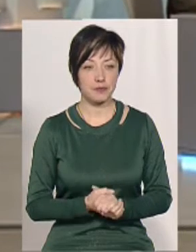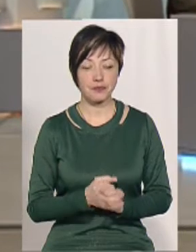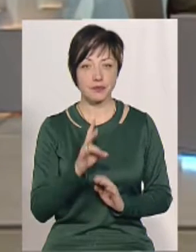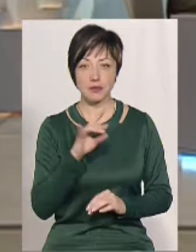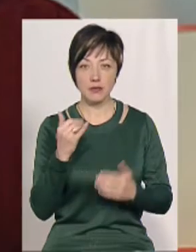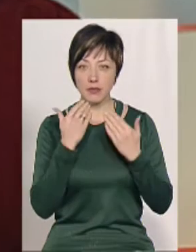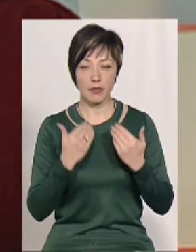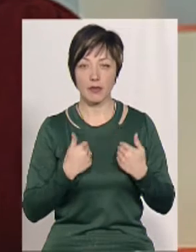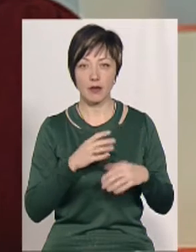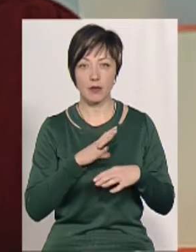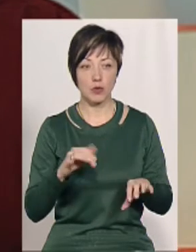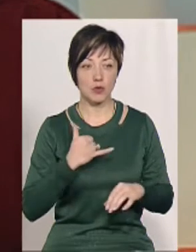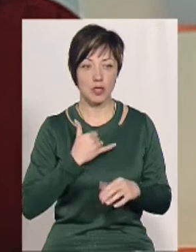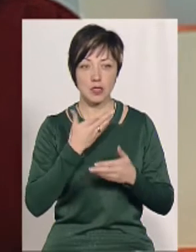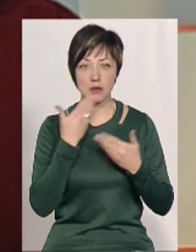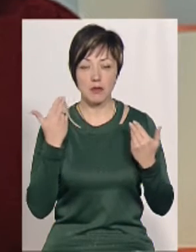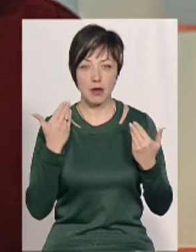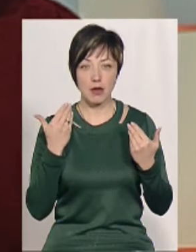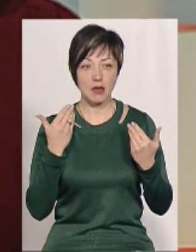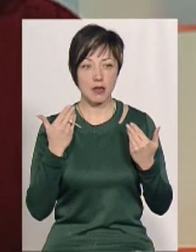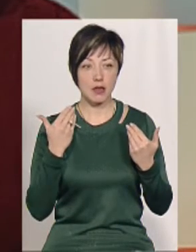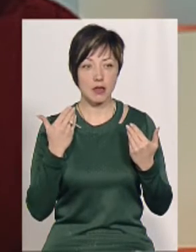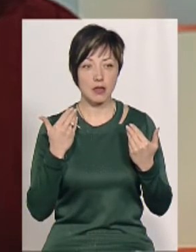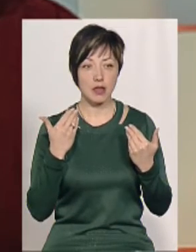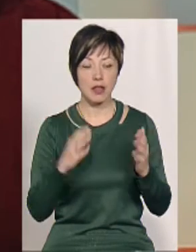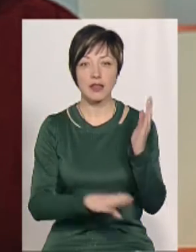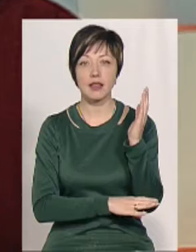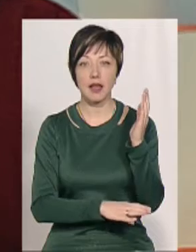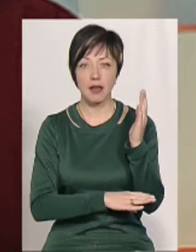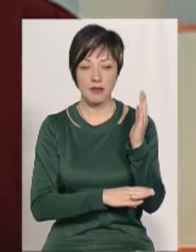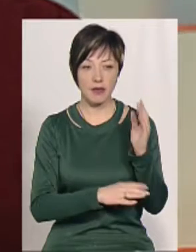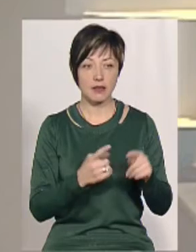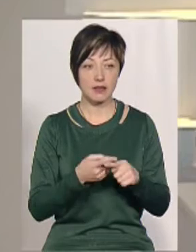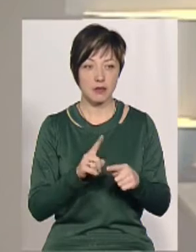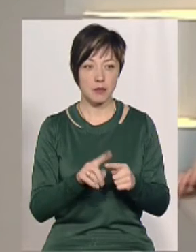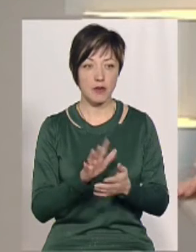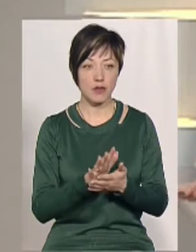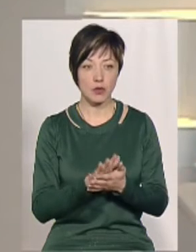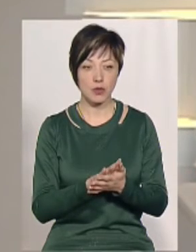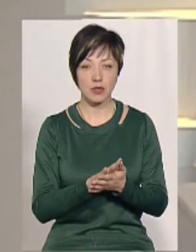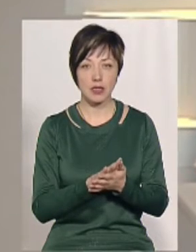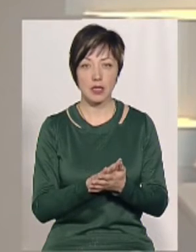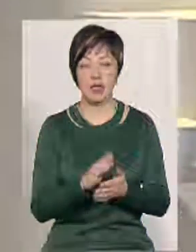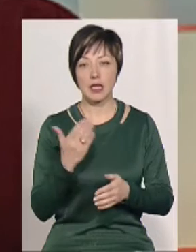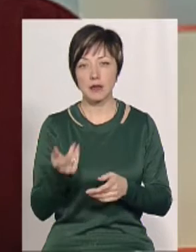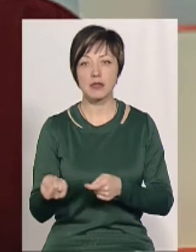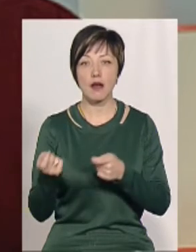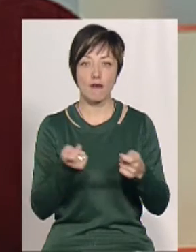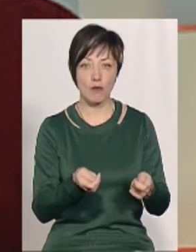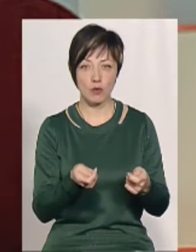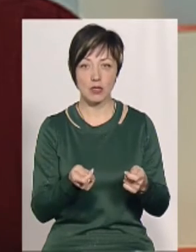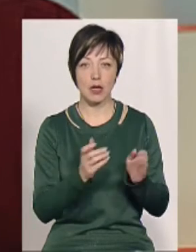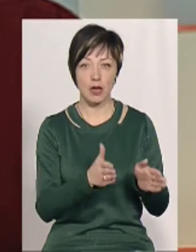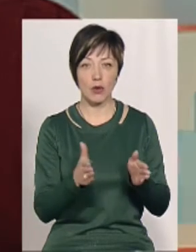Ні, не зверталися. В нас немає і дошки. Тут про відходи мається на увазі. їм завозять